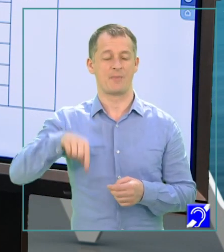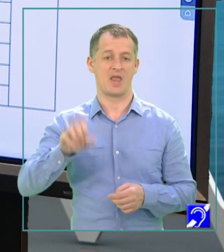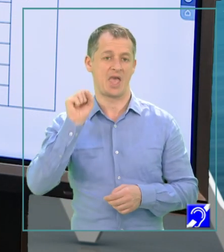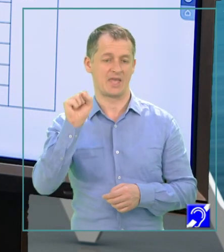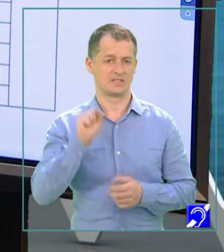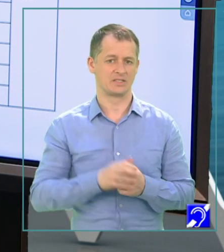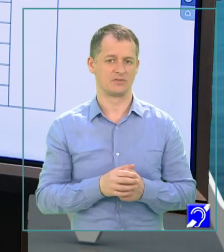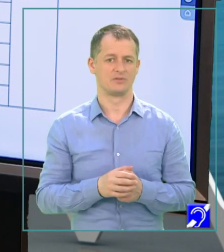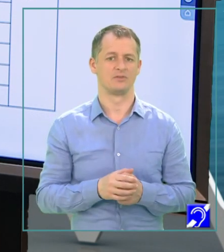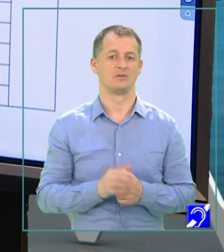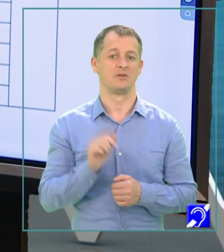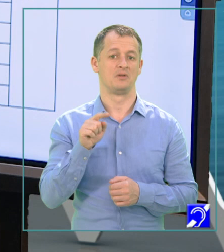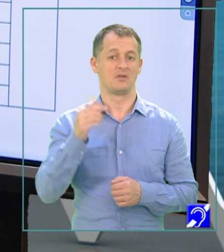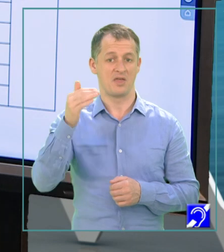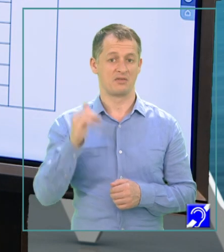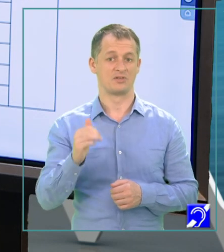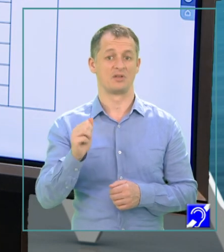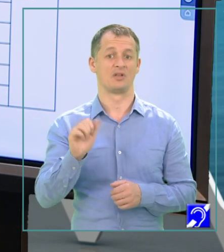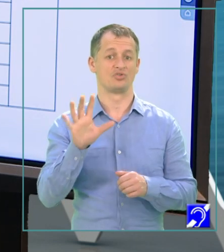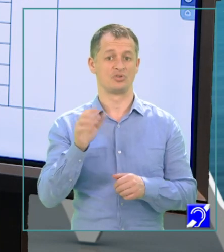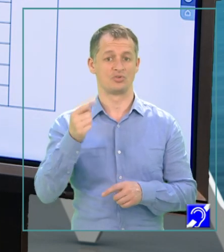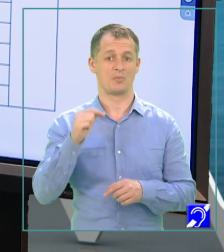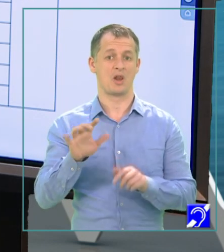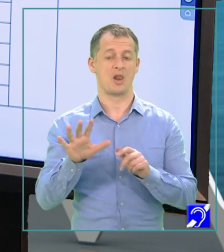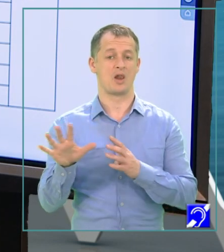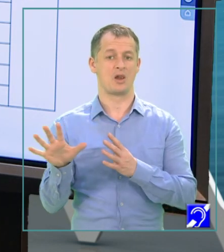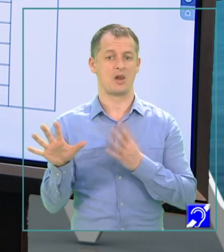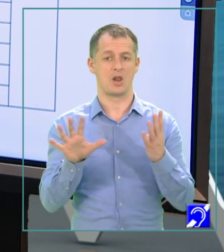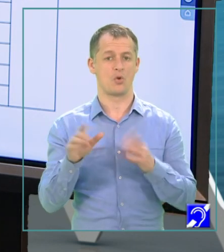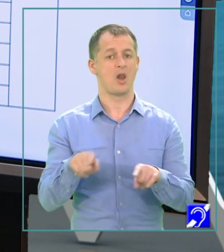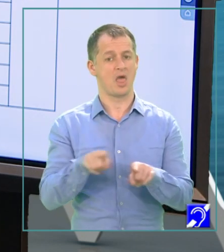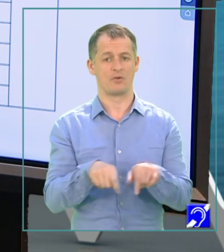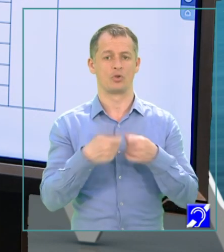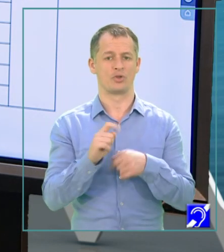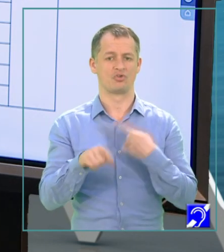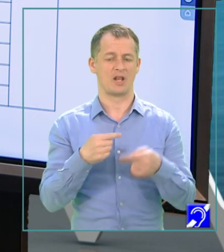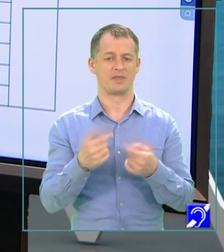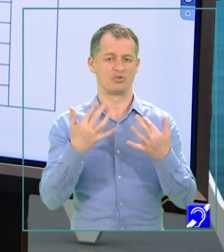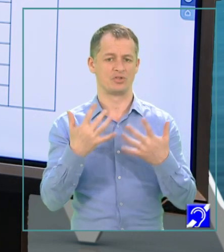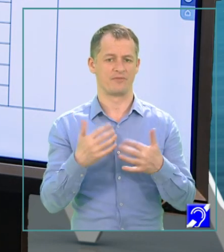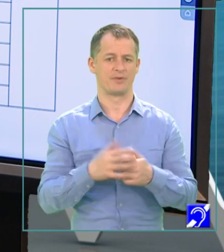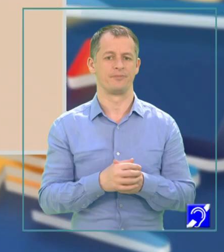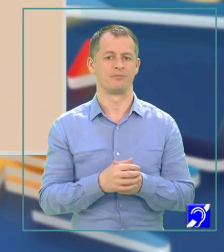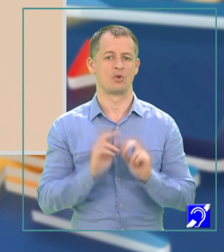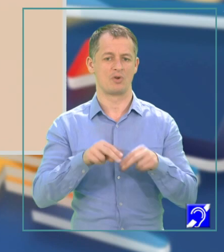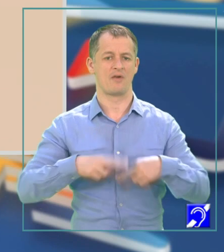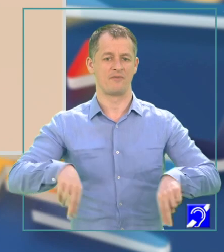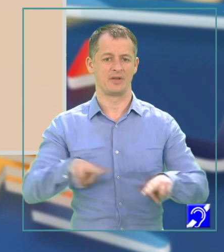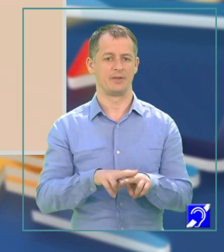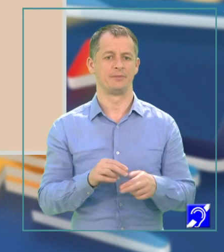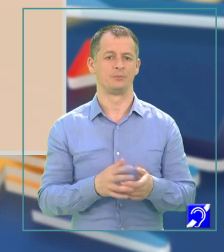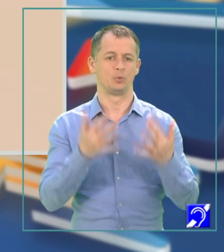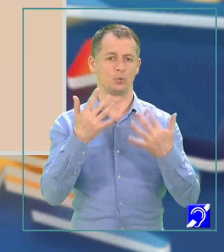trece de la valoarea 5 la valoarea 9. La fel facem cu toate celelalte cifre, ajungând la final ca